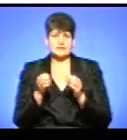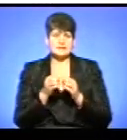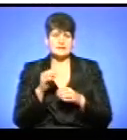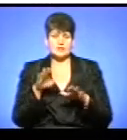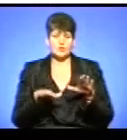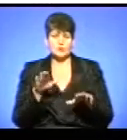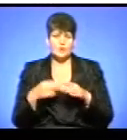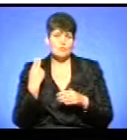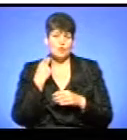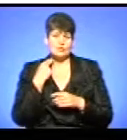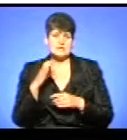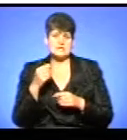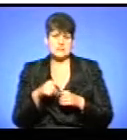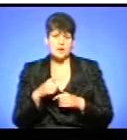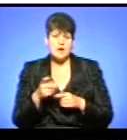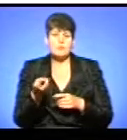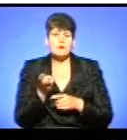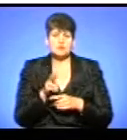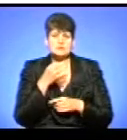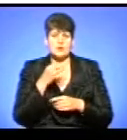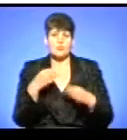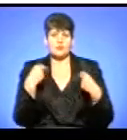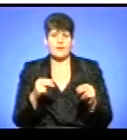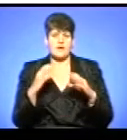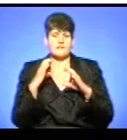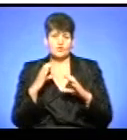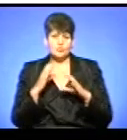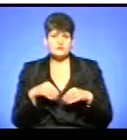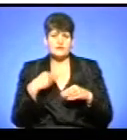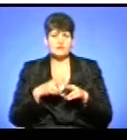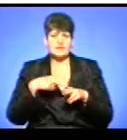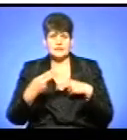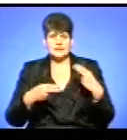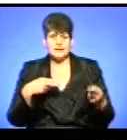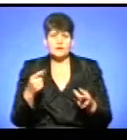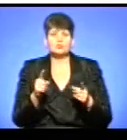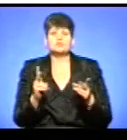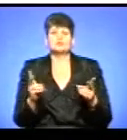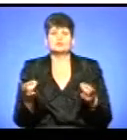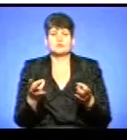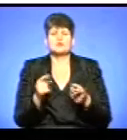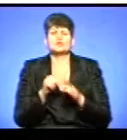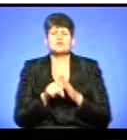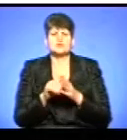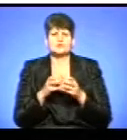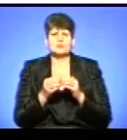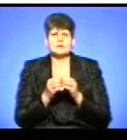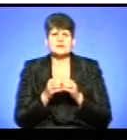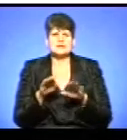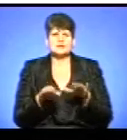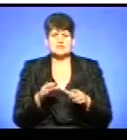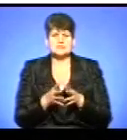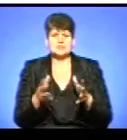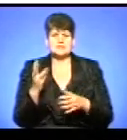за солярину, так чекайте, прийдуть до мене, скажуть, продаю автобус, віддай за солярину, так кому треба? Що означає в сумі 10 тонн? Це по за 300